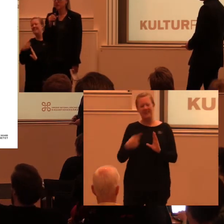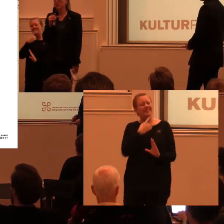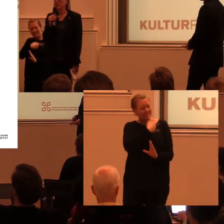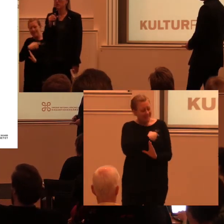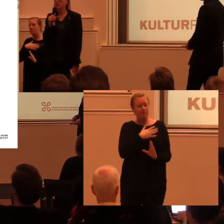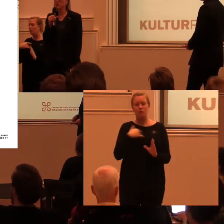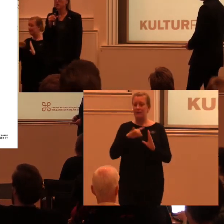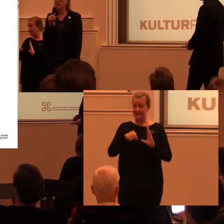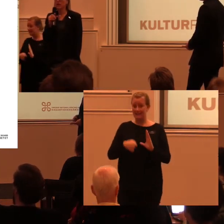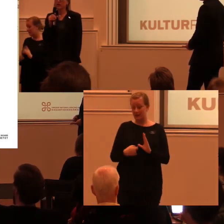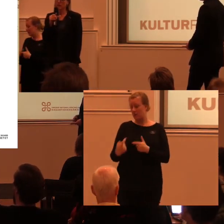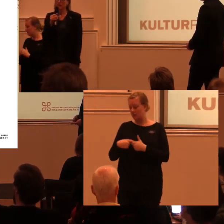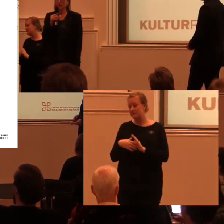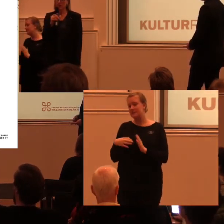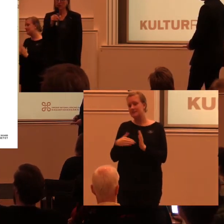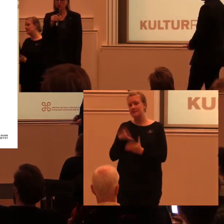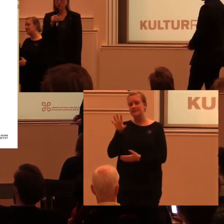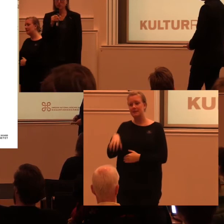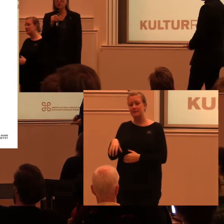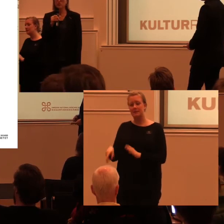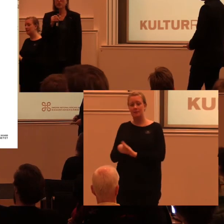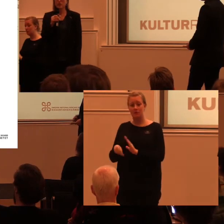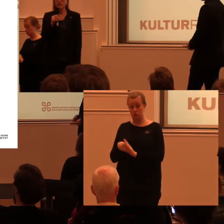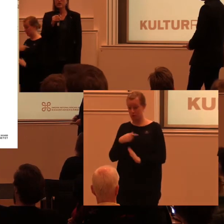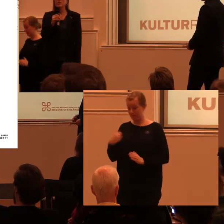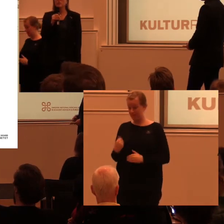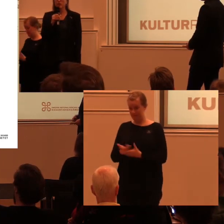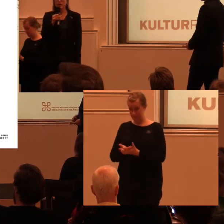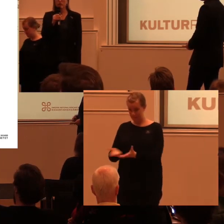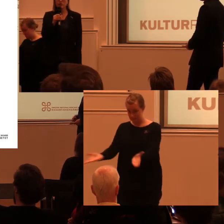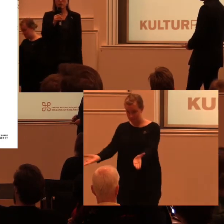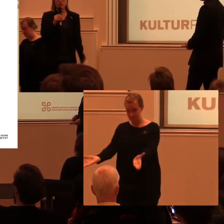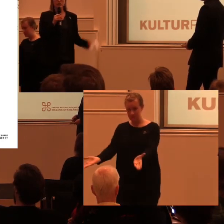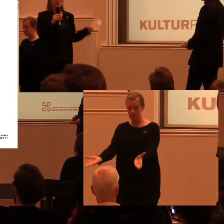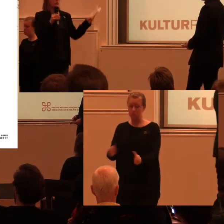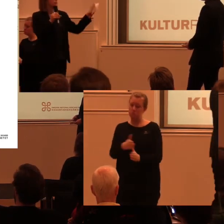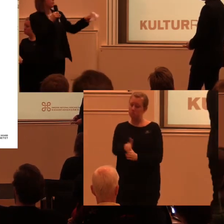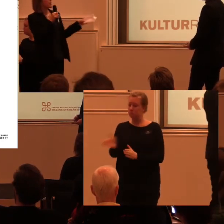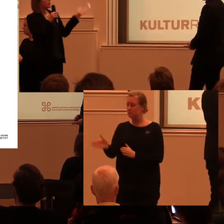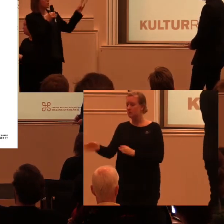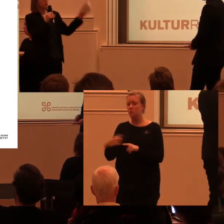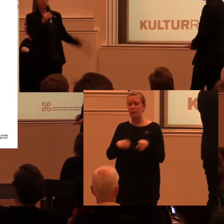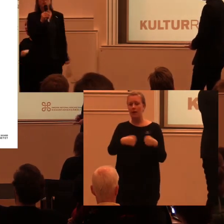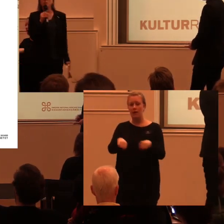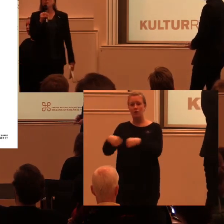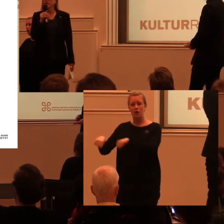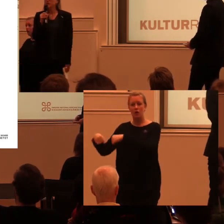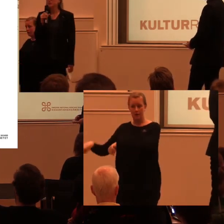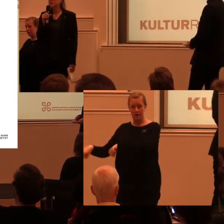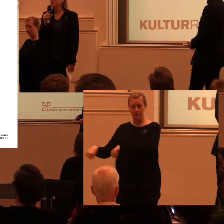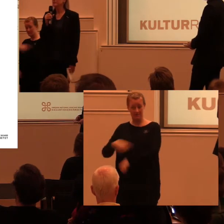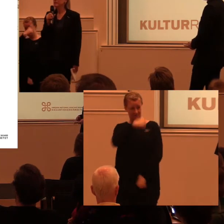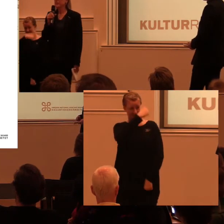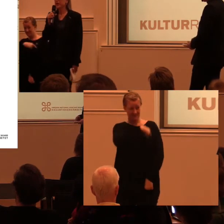statsbidrag som går antingen direkt från oss till olika aktörer inom de här områdena som jag